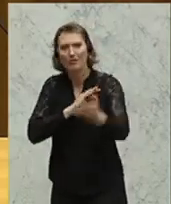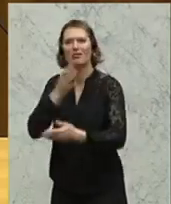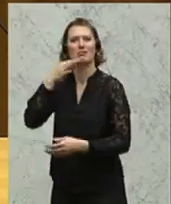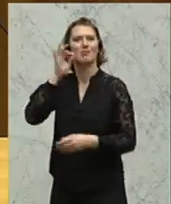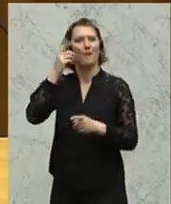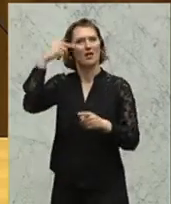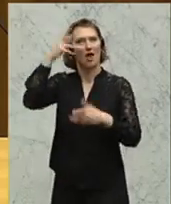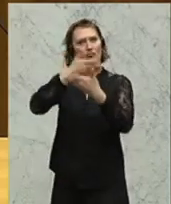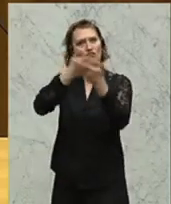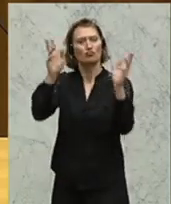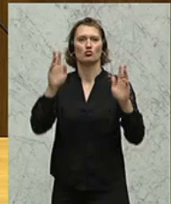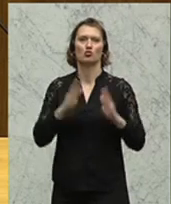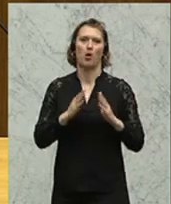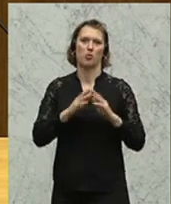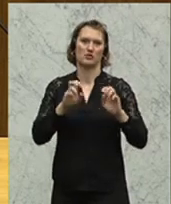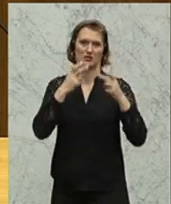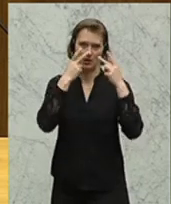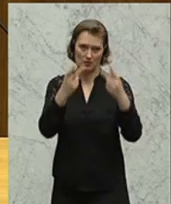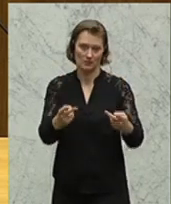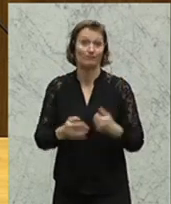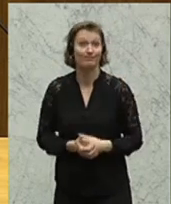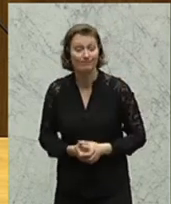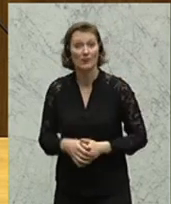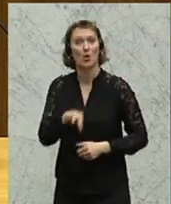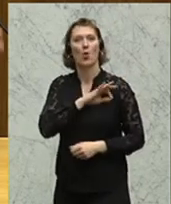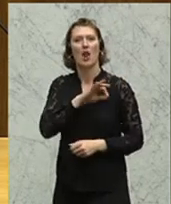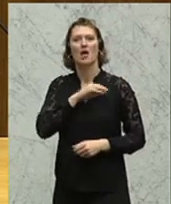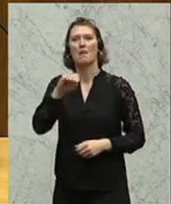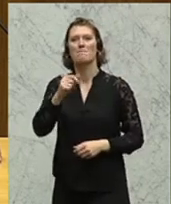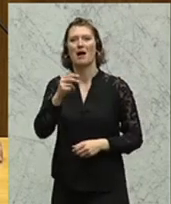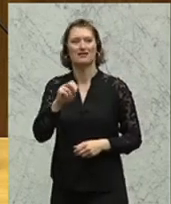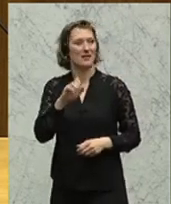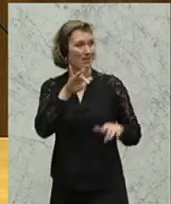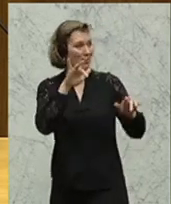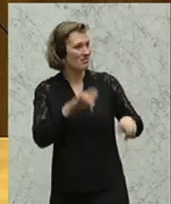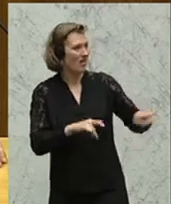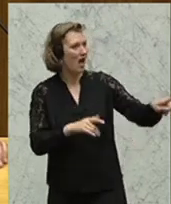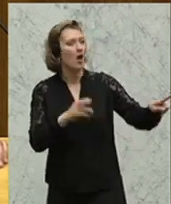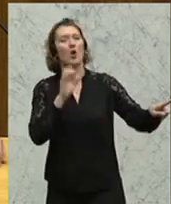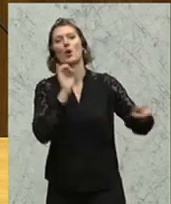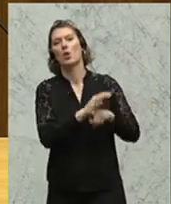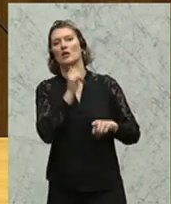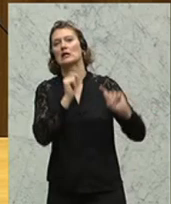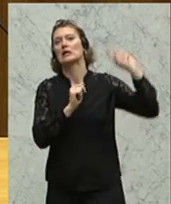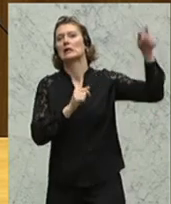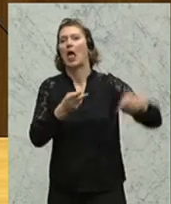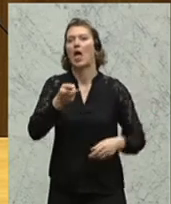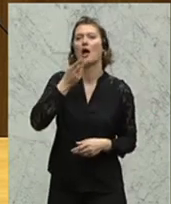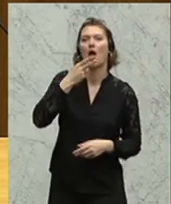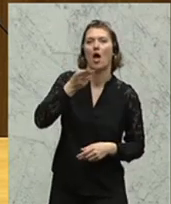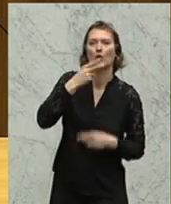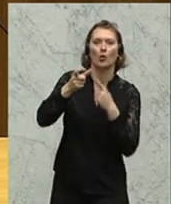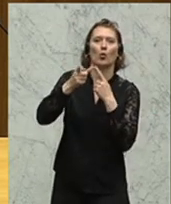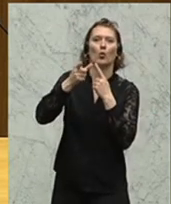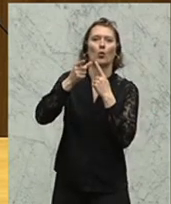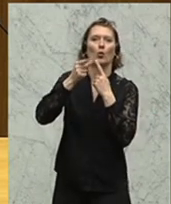und Herren zu Hause von den TV-Geräten. Kollege Marzenette, ich ja froh, dass Sie jetzt im Saal sind und nicht hinten im Raucherkammerl gemütlich eine